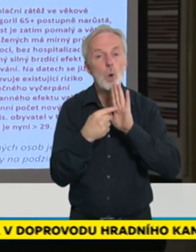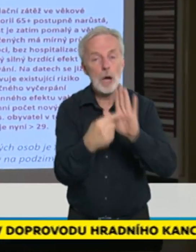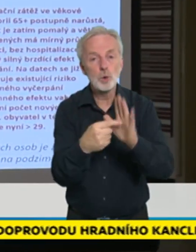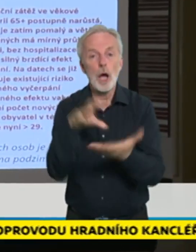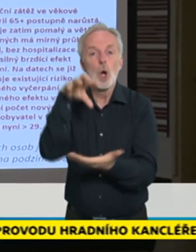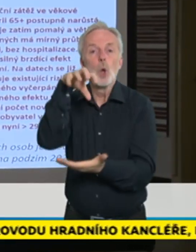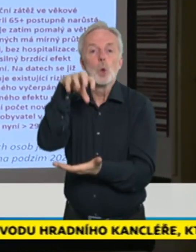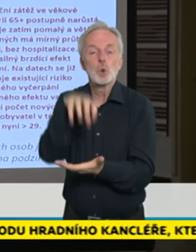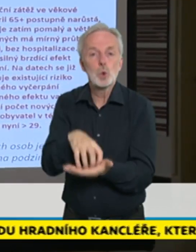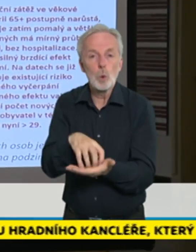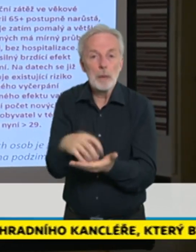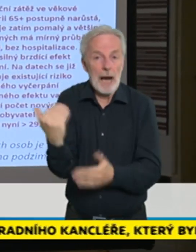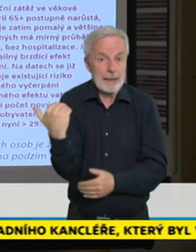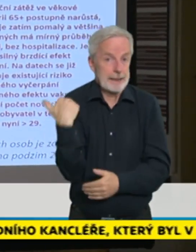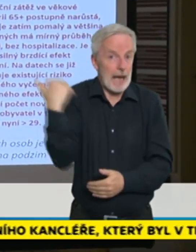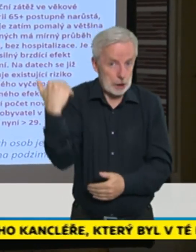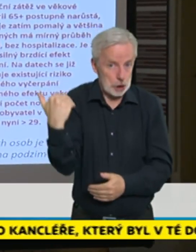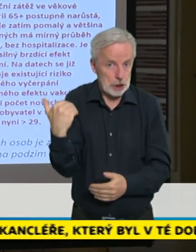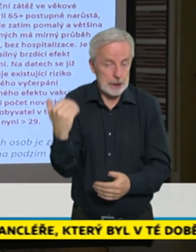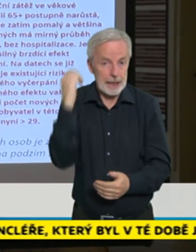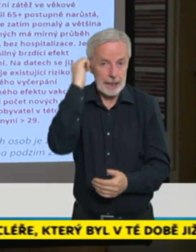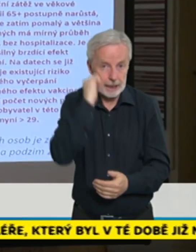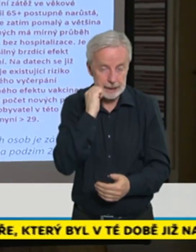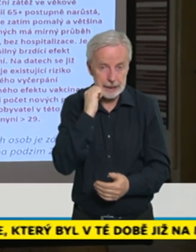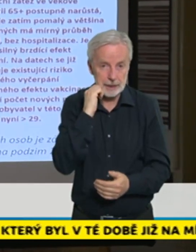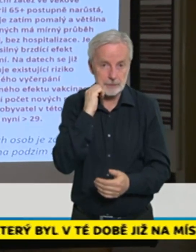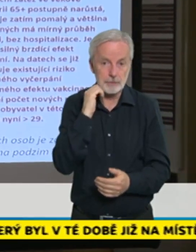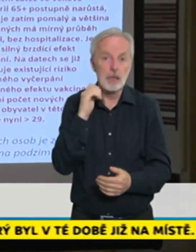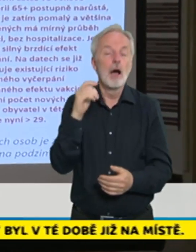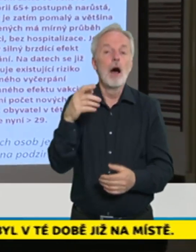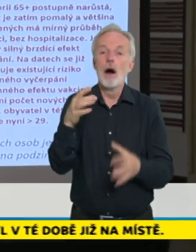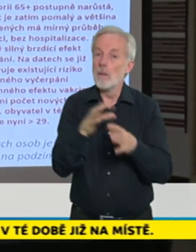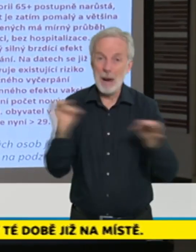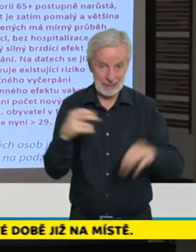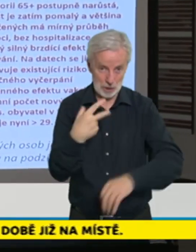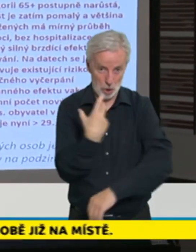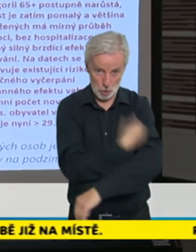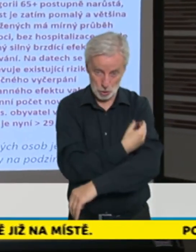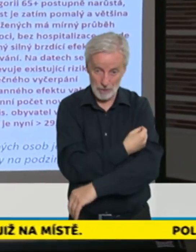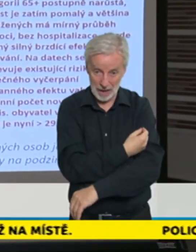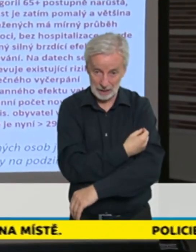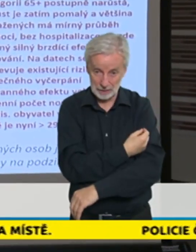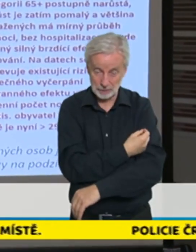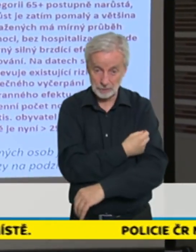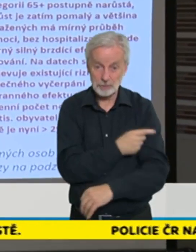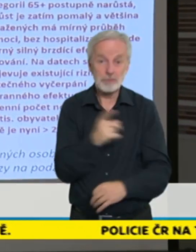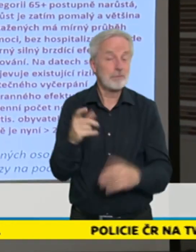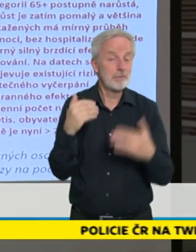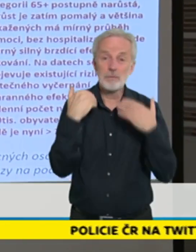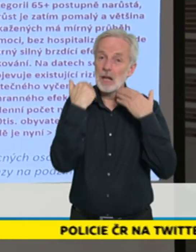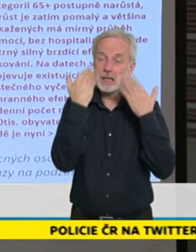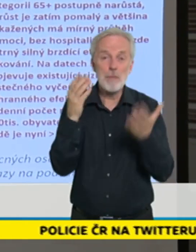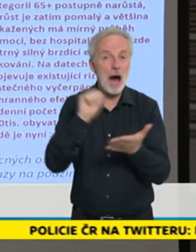poseniorních věkových skupin, které nejsou očkovány, což víme na 100%, a nemají záznam o prodělané